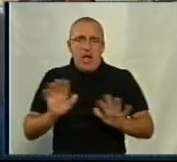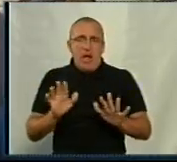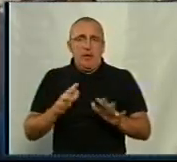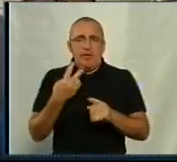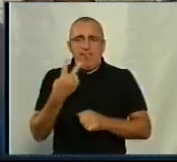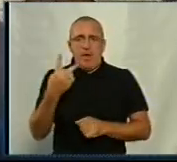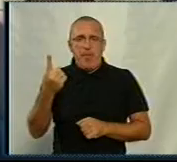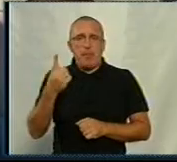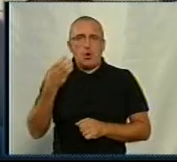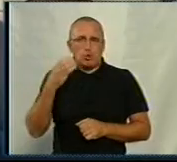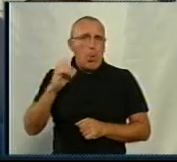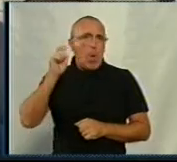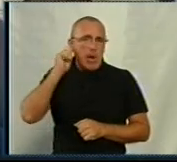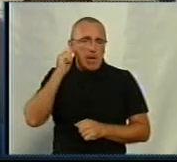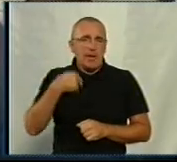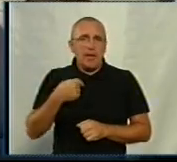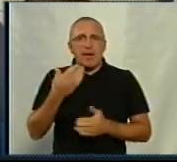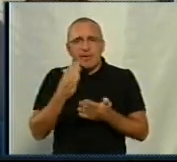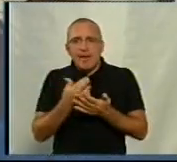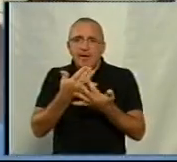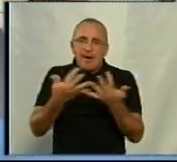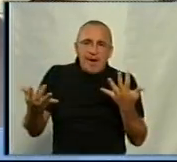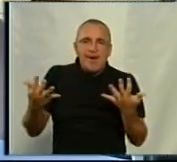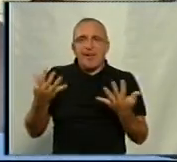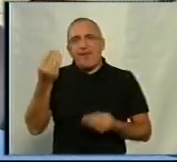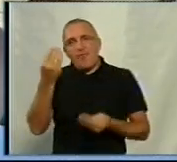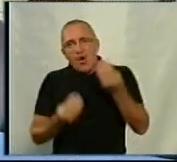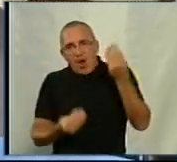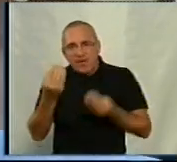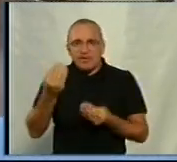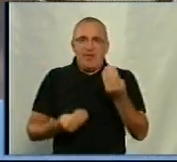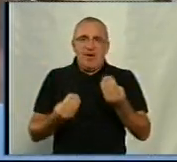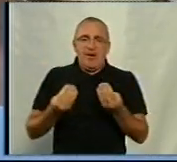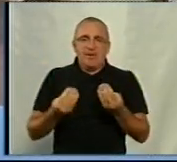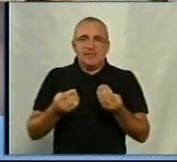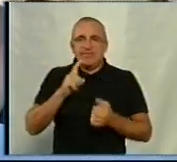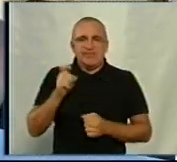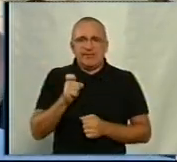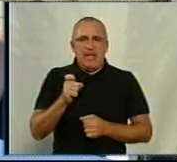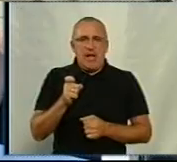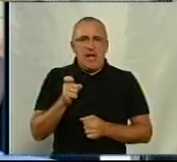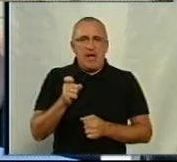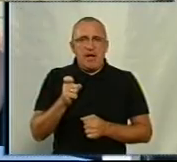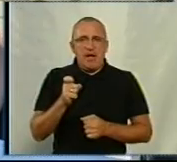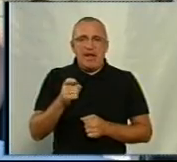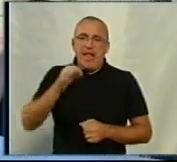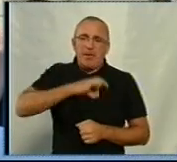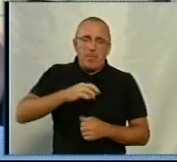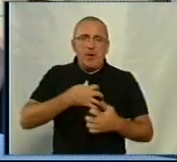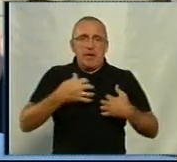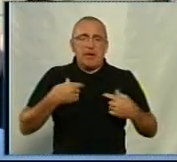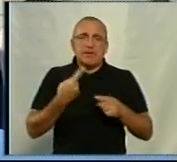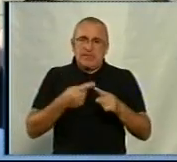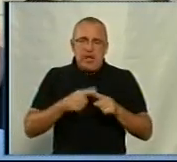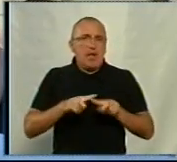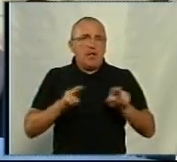21-му столітті. Є дуже багато синтетичних матеріалів. Розваги за шляхом експлуатації тварин – це